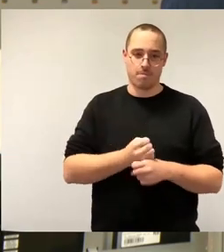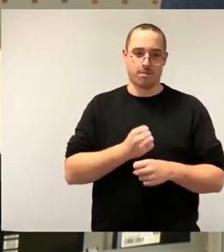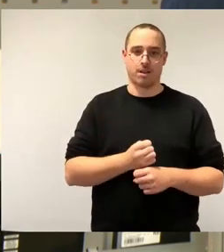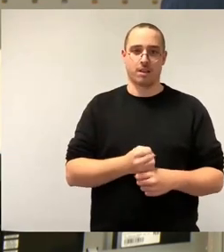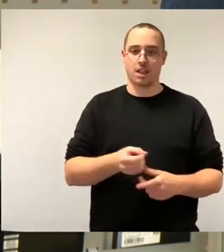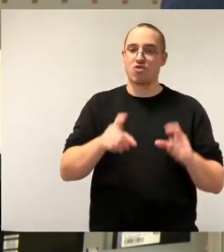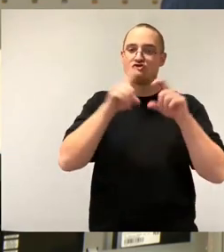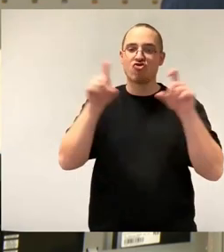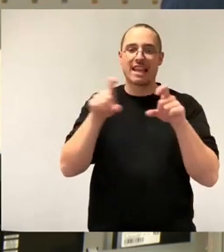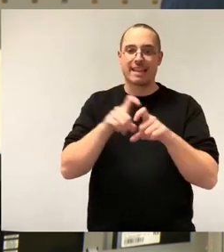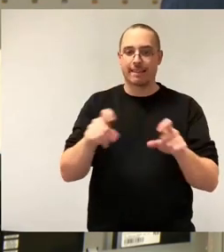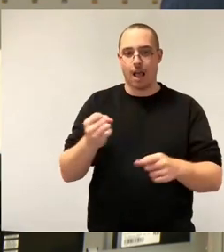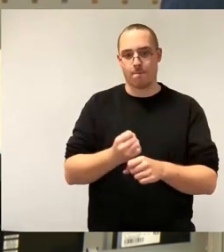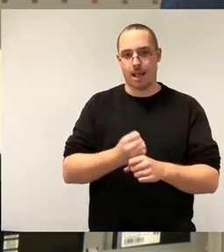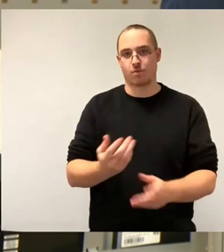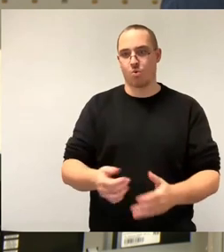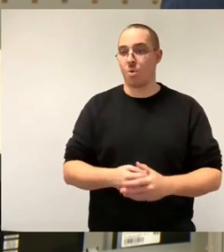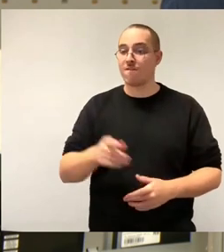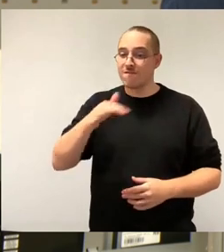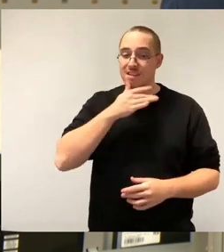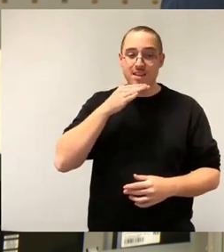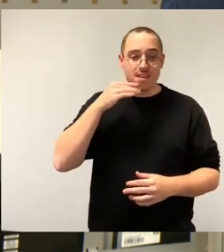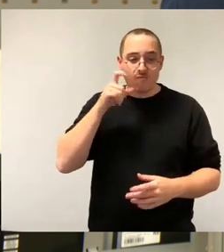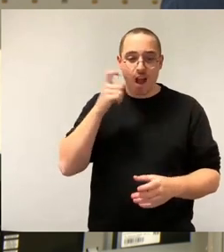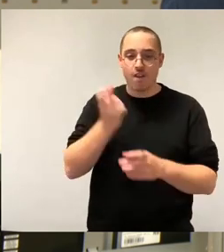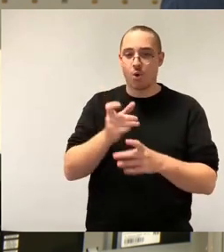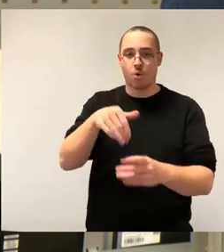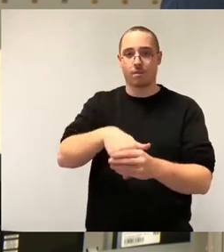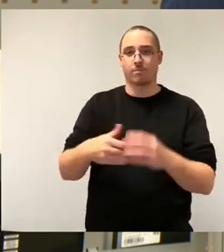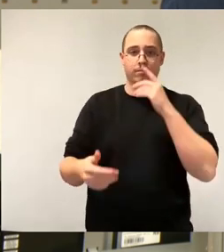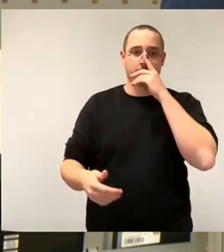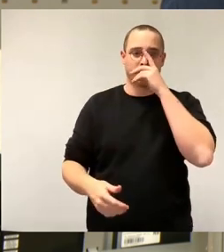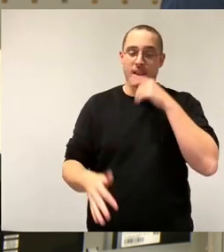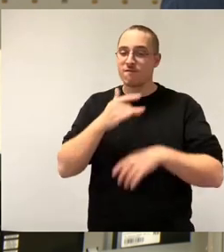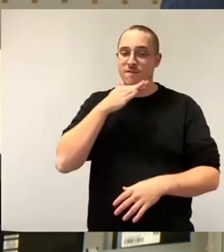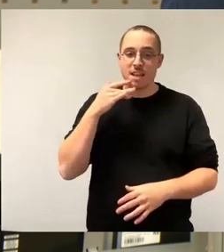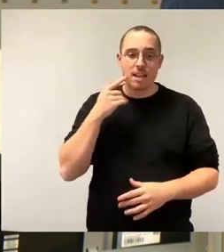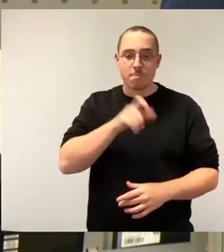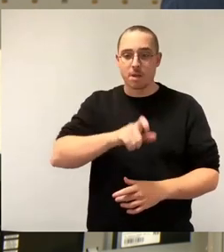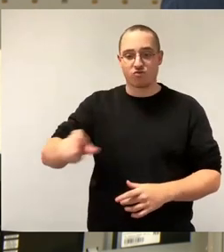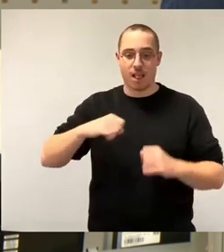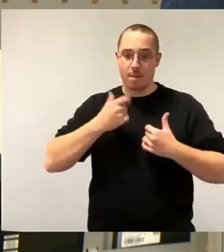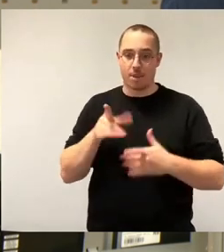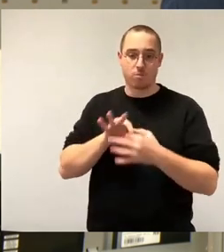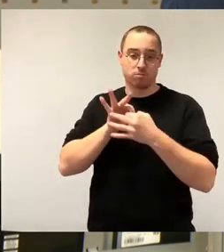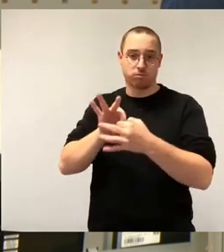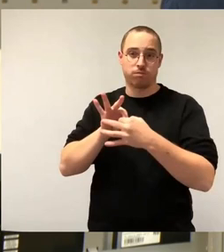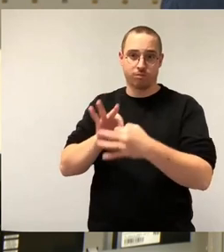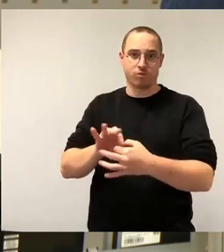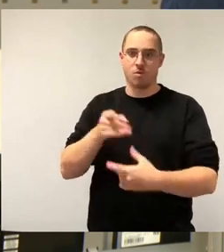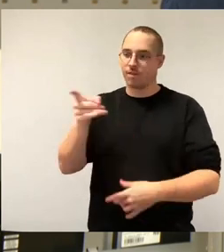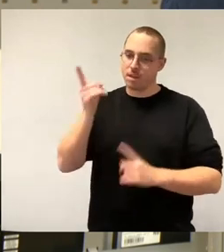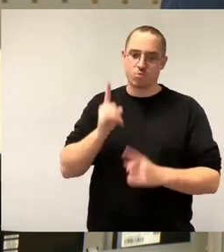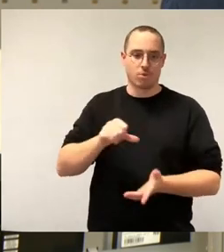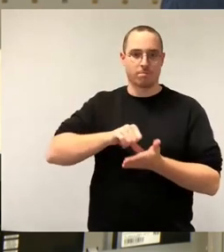sehr viel Verantwortung mit sich bringt, wo wirklich auch viele Menschenleben im Zweifelsfall dran hängen. Und da verdienen die Leute auch eine ordentliche Bezahlung.